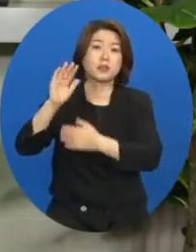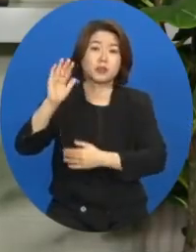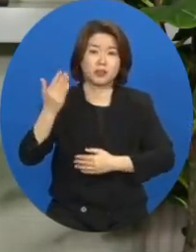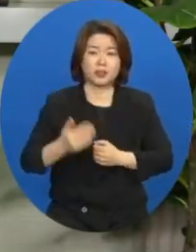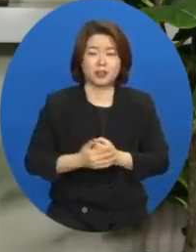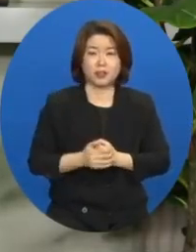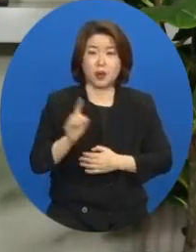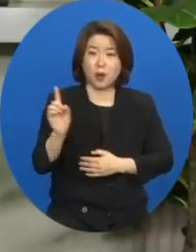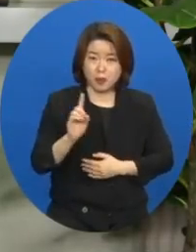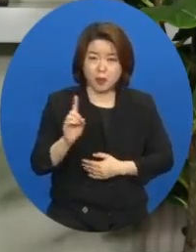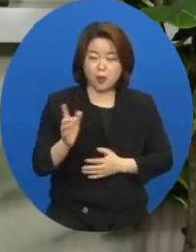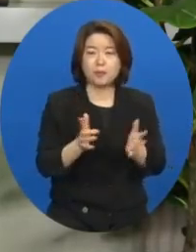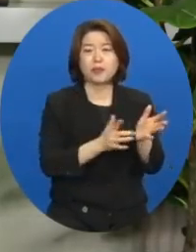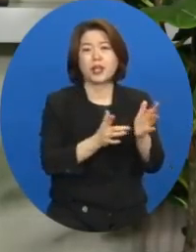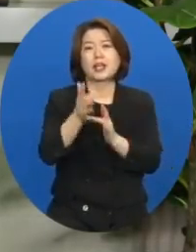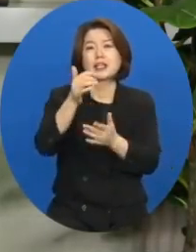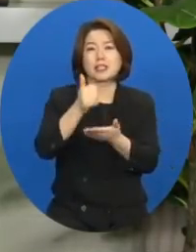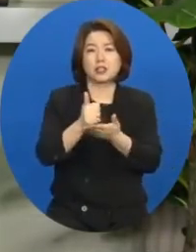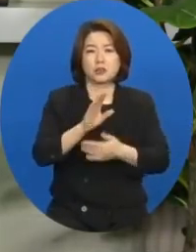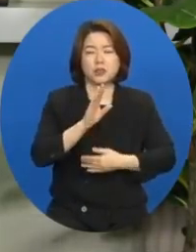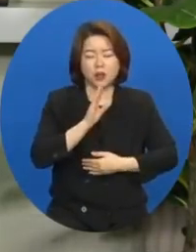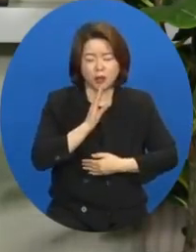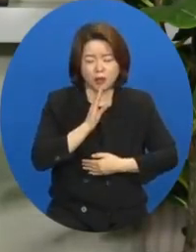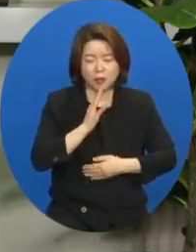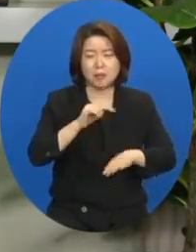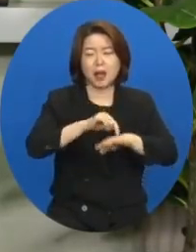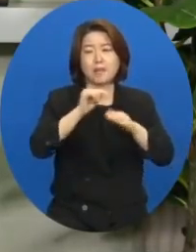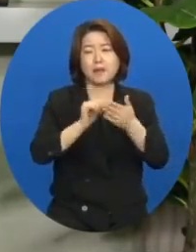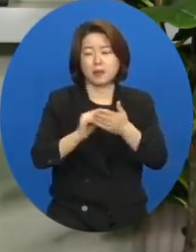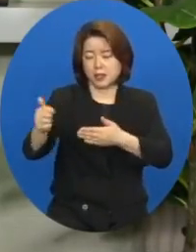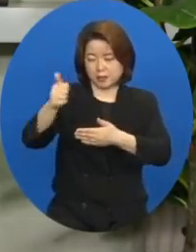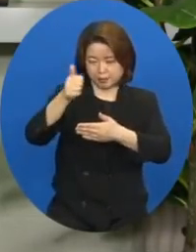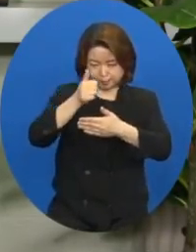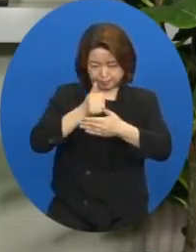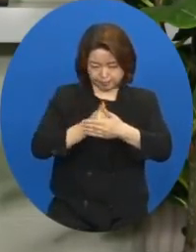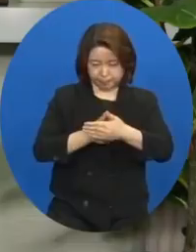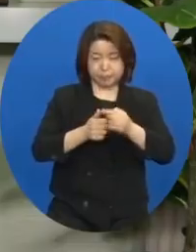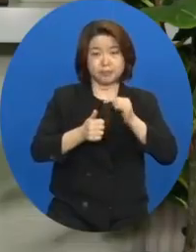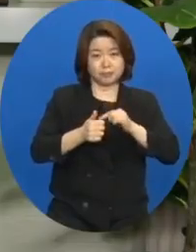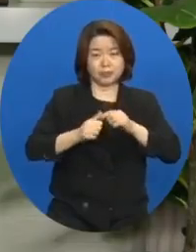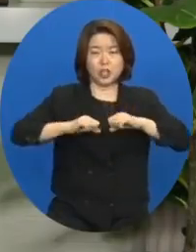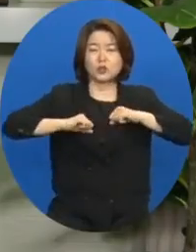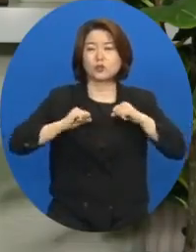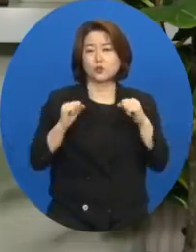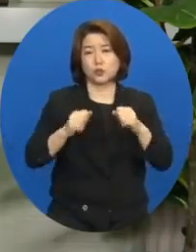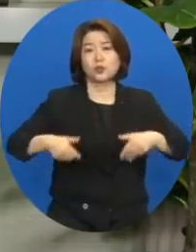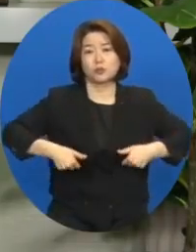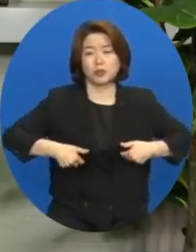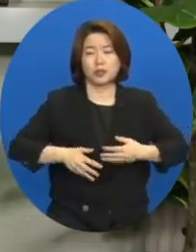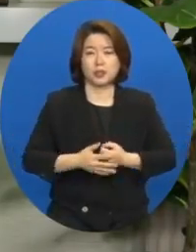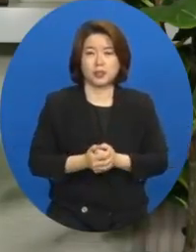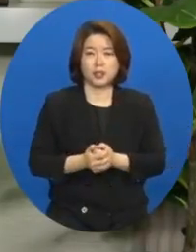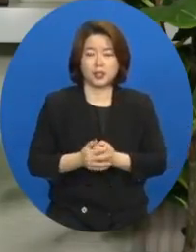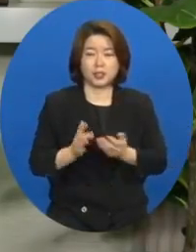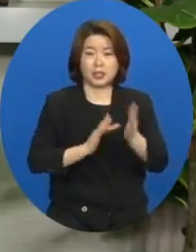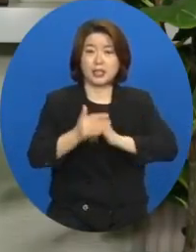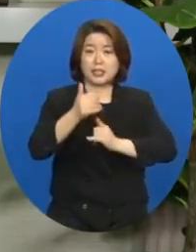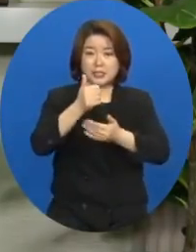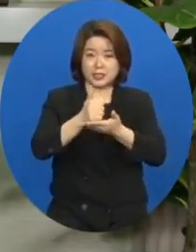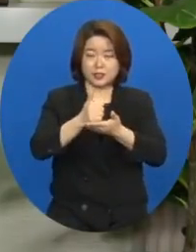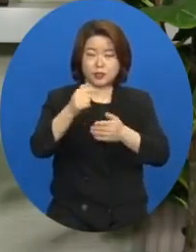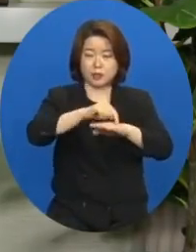그것은 예수님을 정말 마음에 영접하는 것에 대한 순종입니다. 예수님을